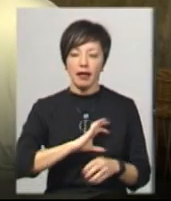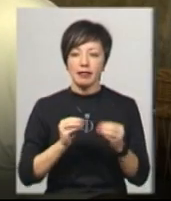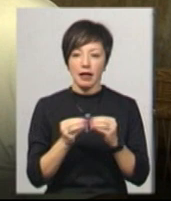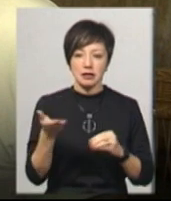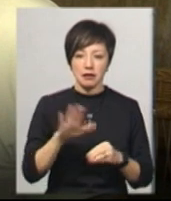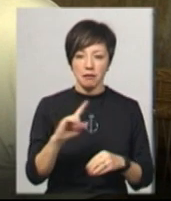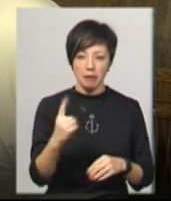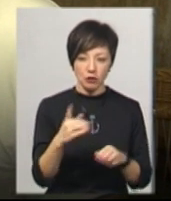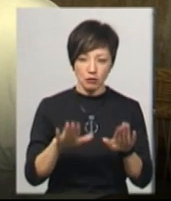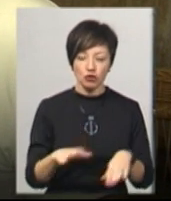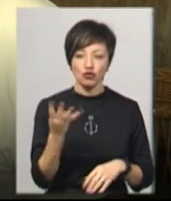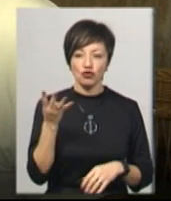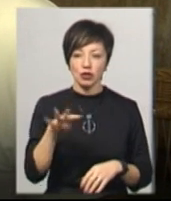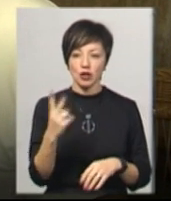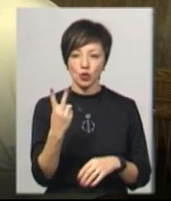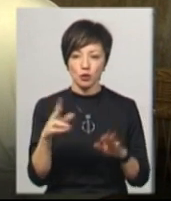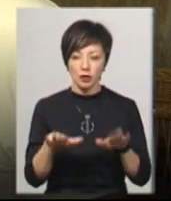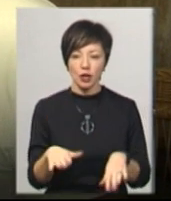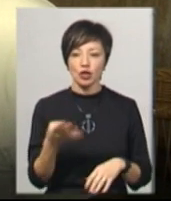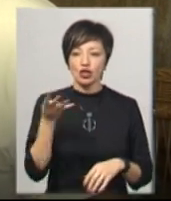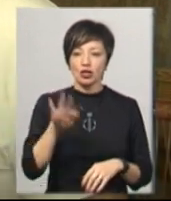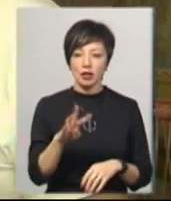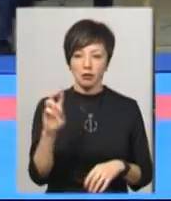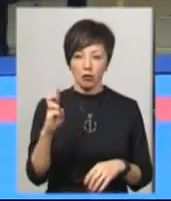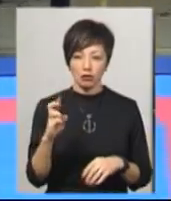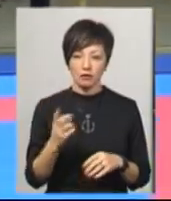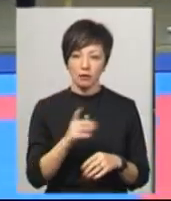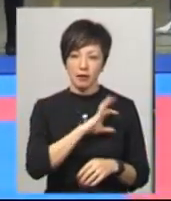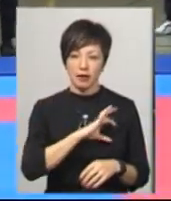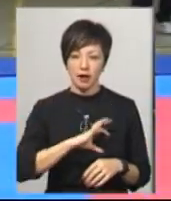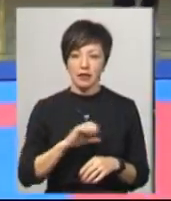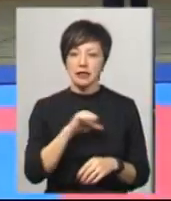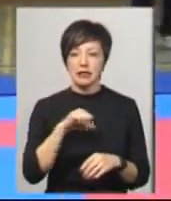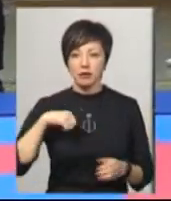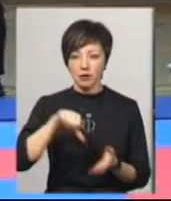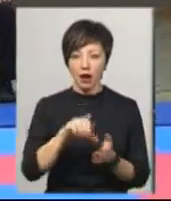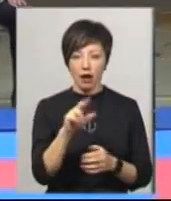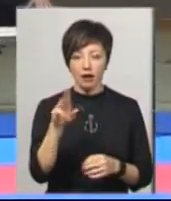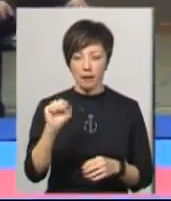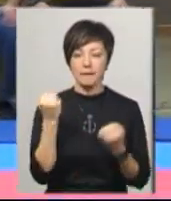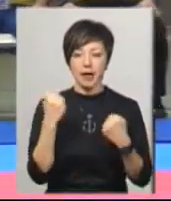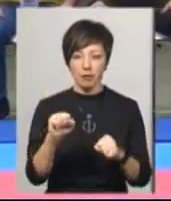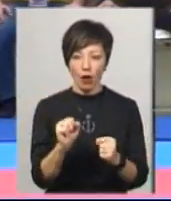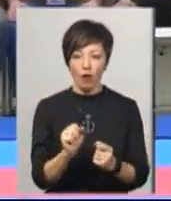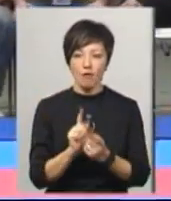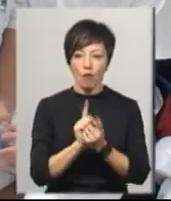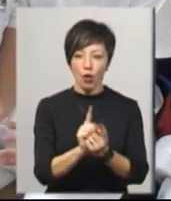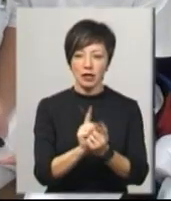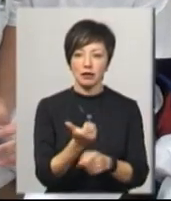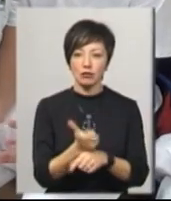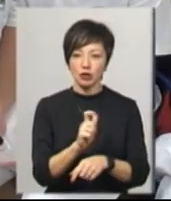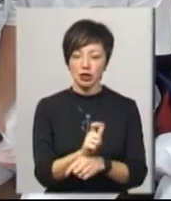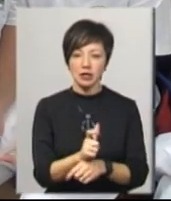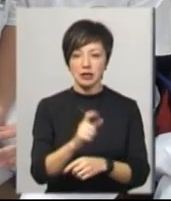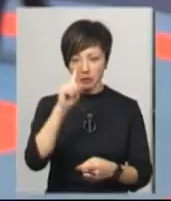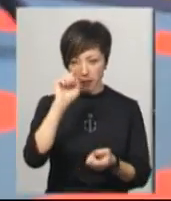місця спортсменів, четверті-п'яті місця нагороджували медалями. Гаррій Осідлевич виступав у ката, де переміг та в поєдинках. Найбільше, каже, запам